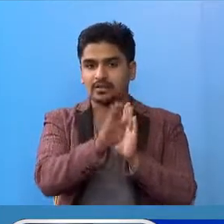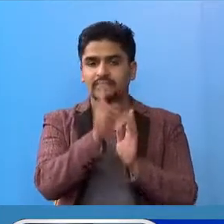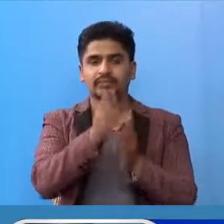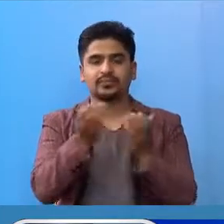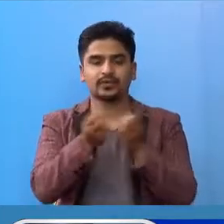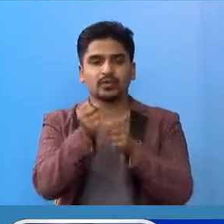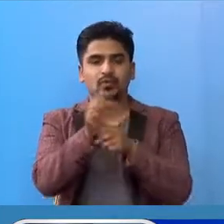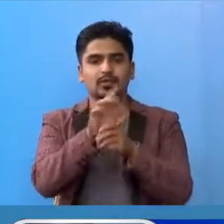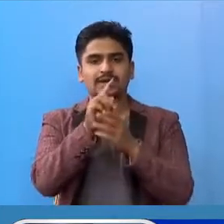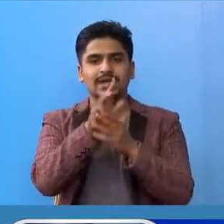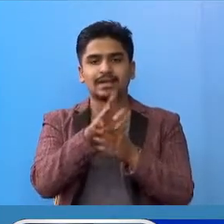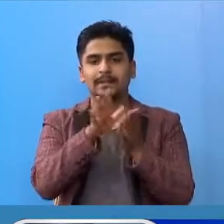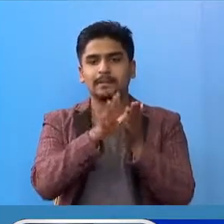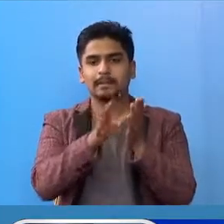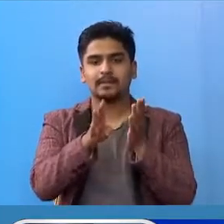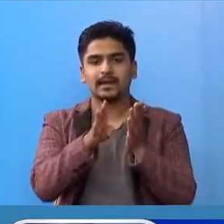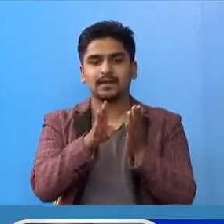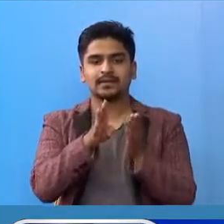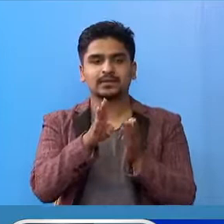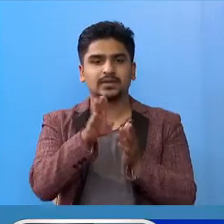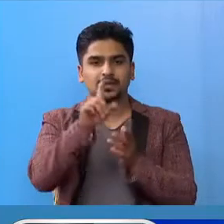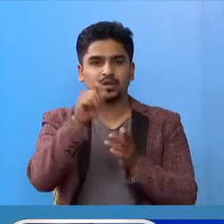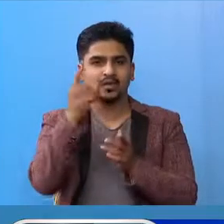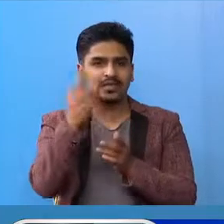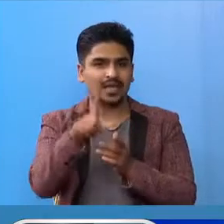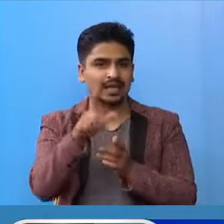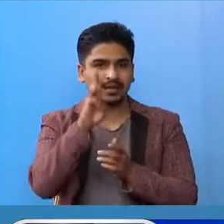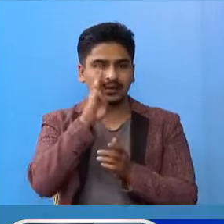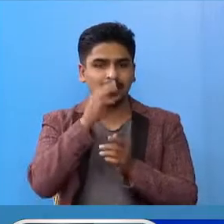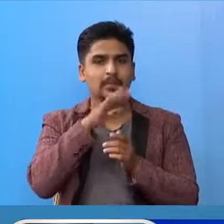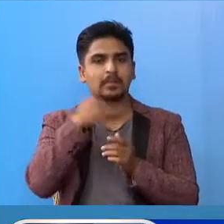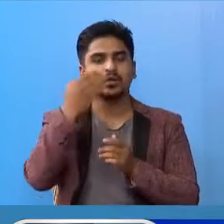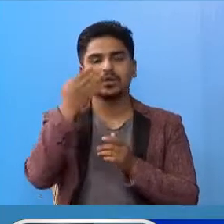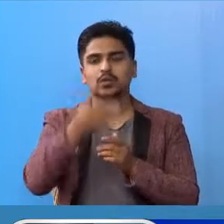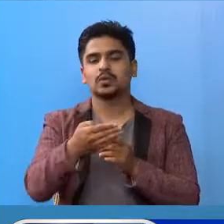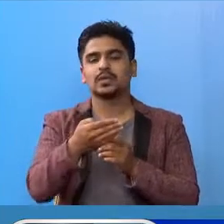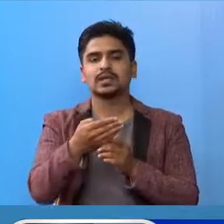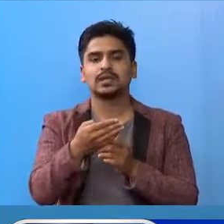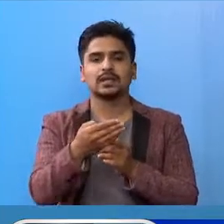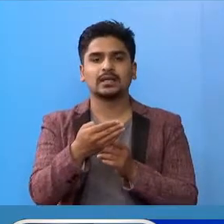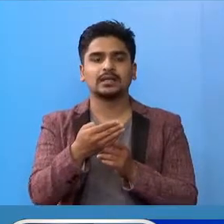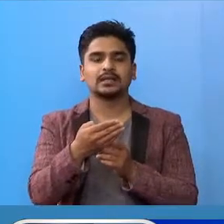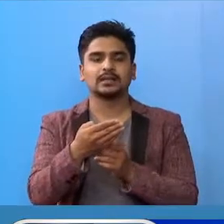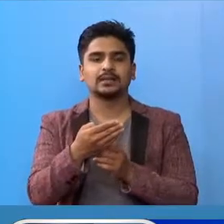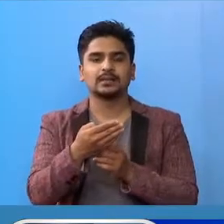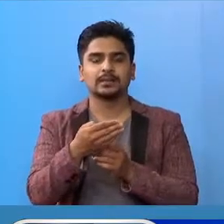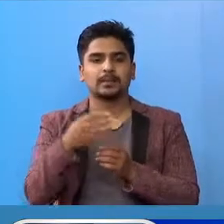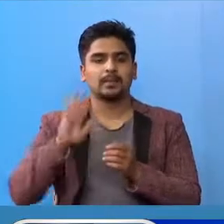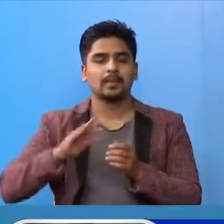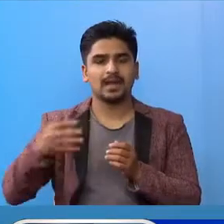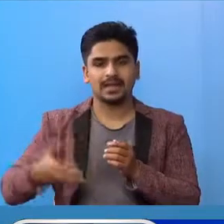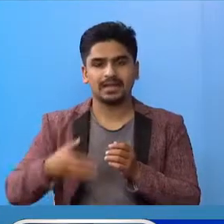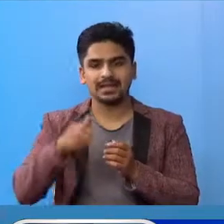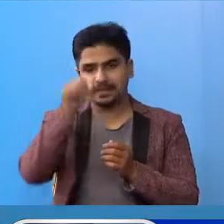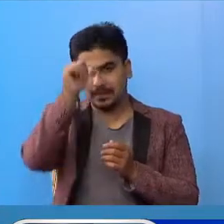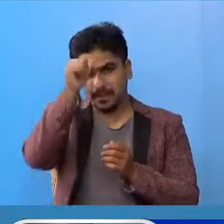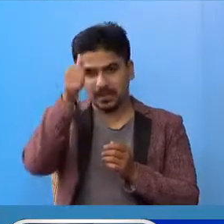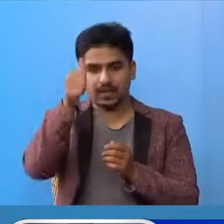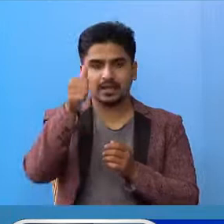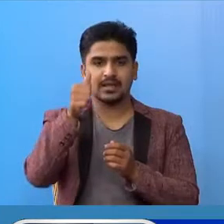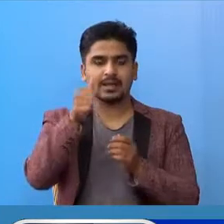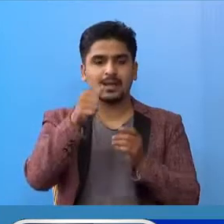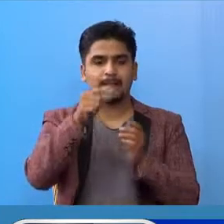COVID-19 बाट प्रतेक 10 लाख मां मिरितु हुने बांगलादेश, भारत,